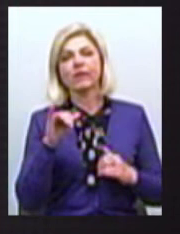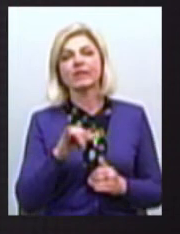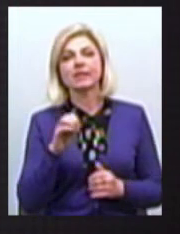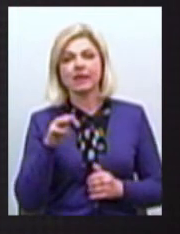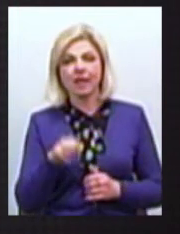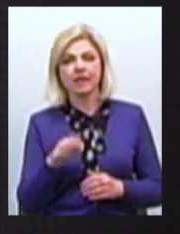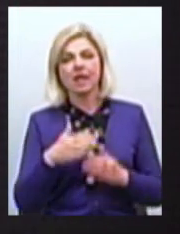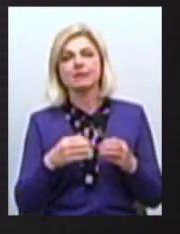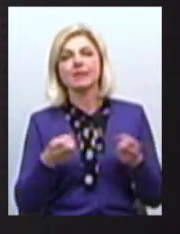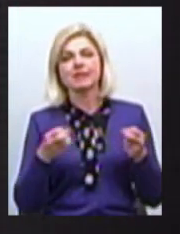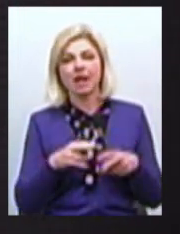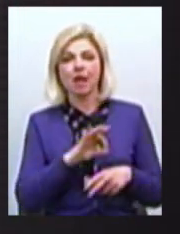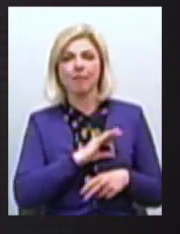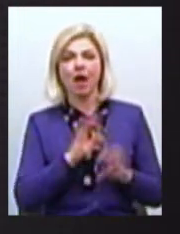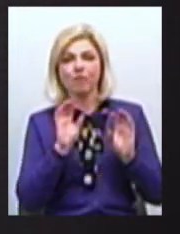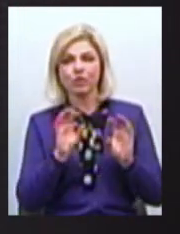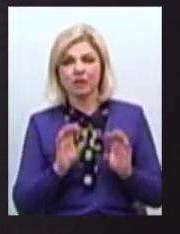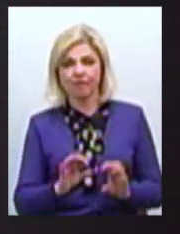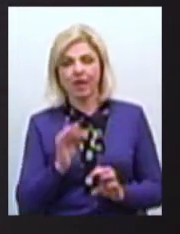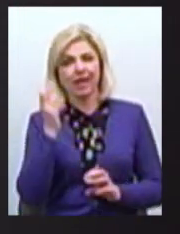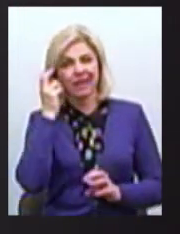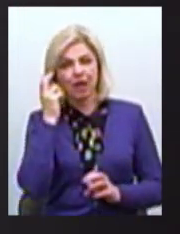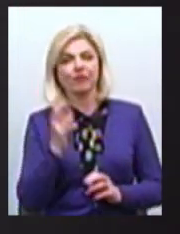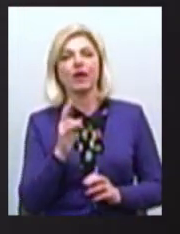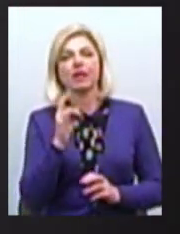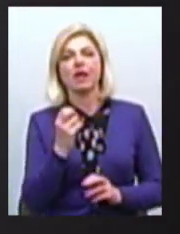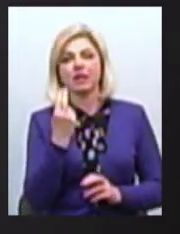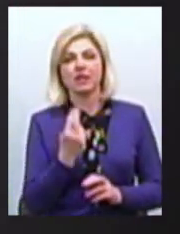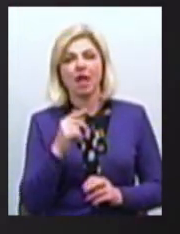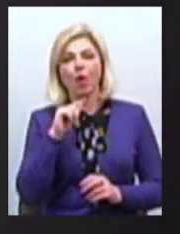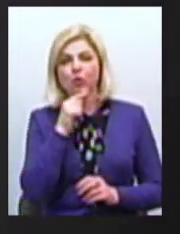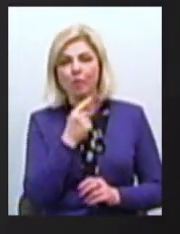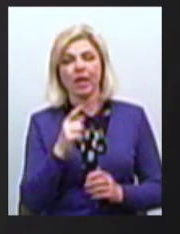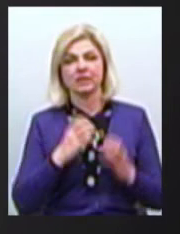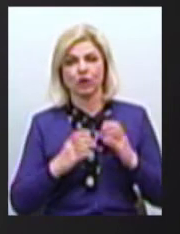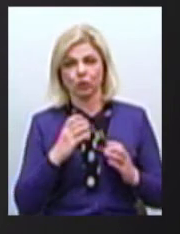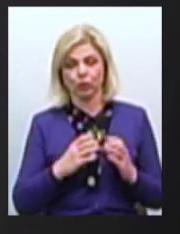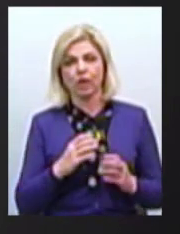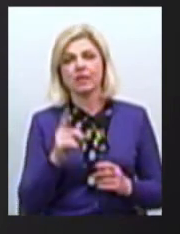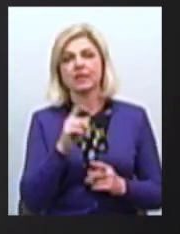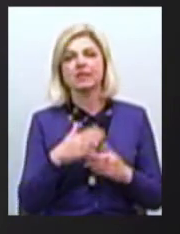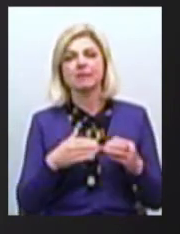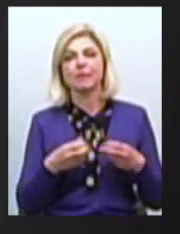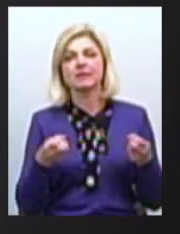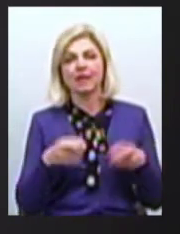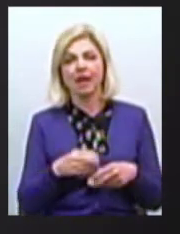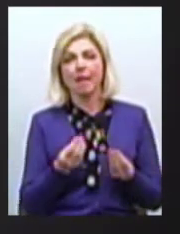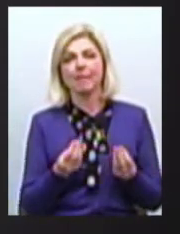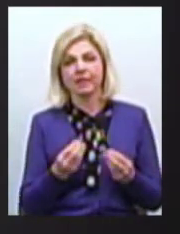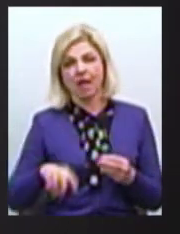спеціальністю правознавство та Київський національний економічний університет імені Вадима Гейтмана за спеціальністю бізнес